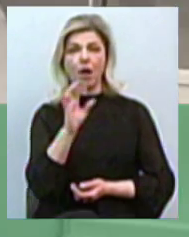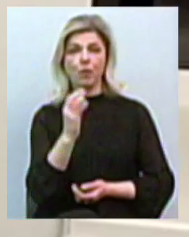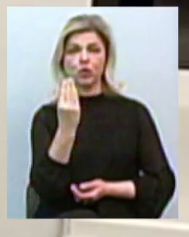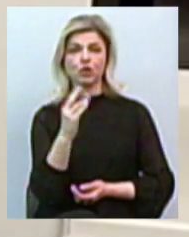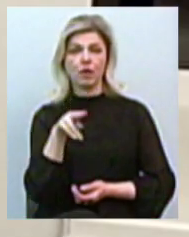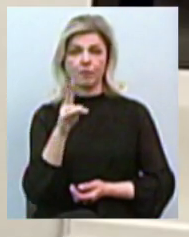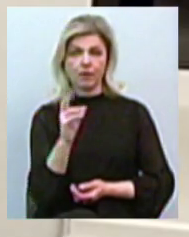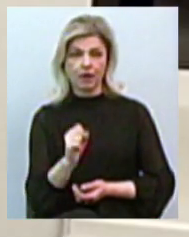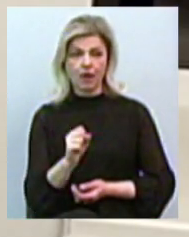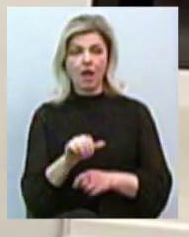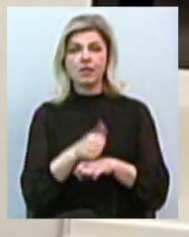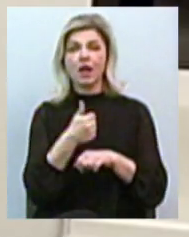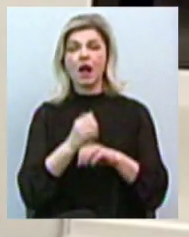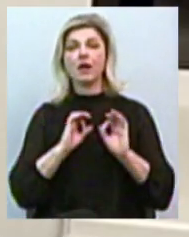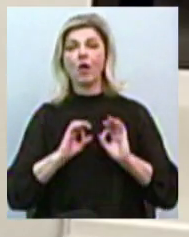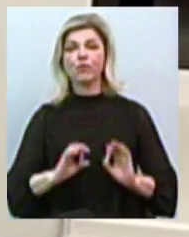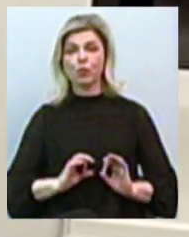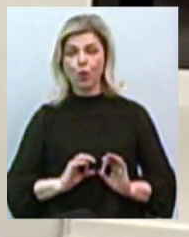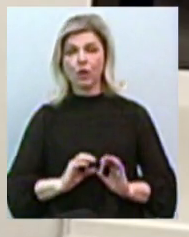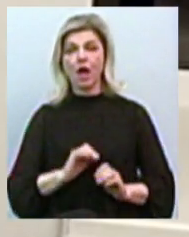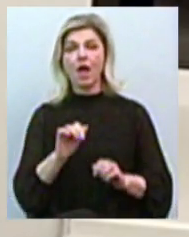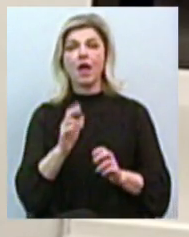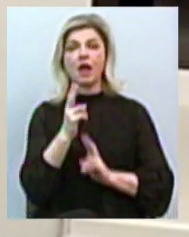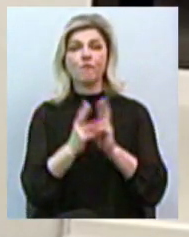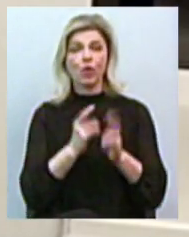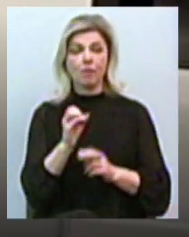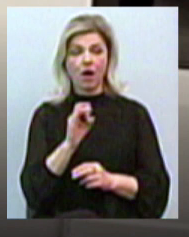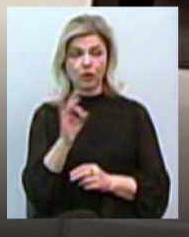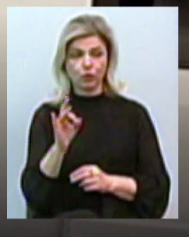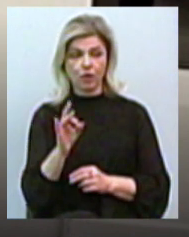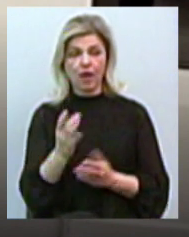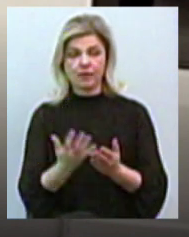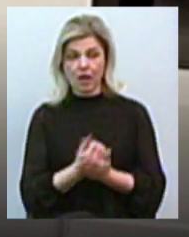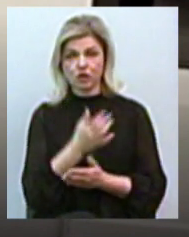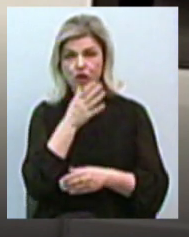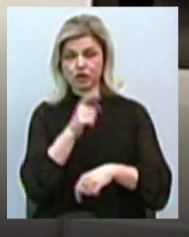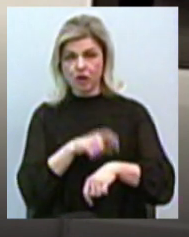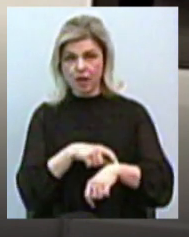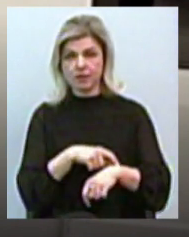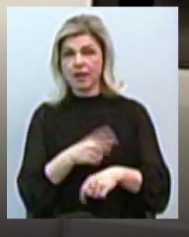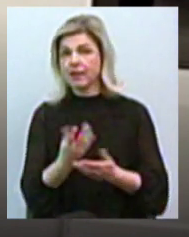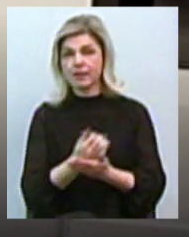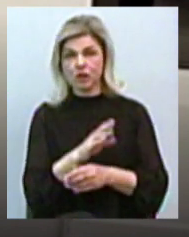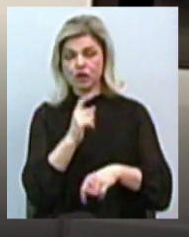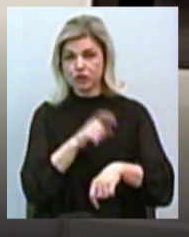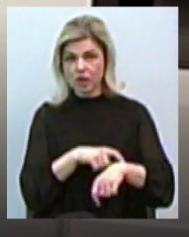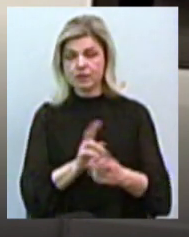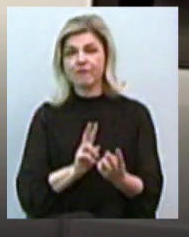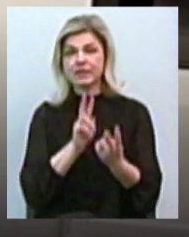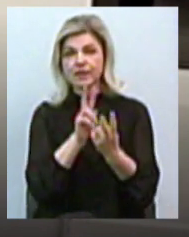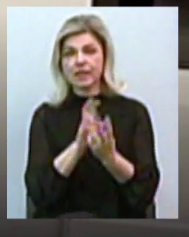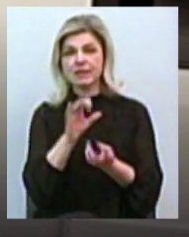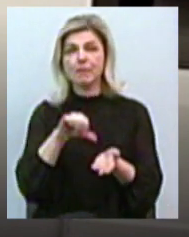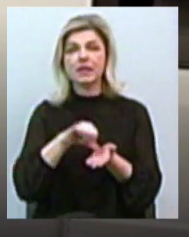Генеральний прокурор-реформатор, його підлеглі не знайшли час зустрітися з представником